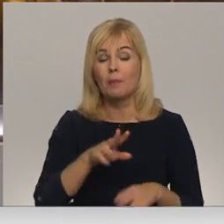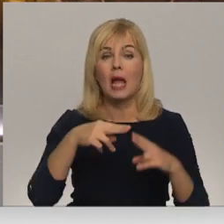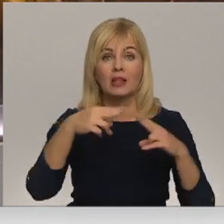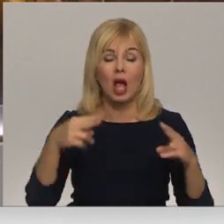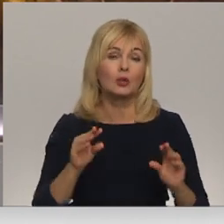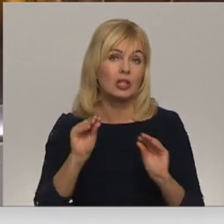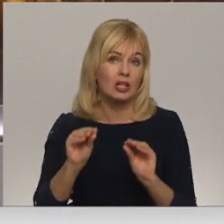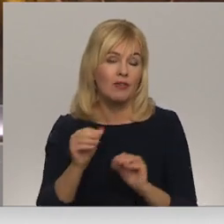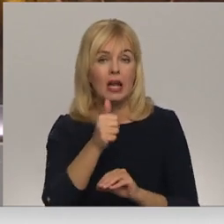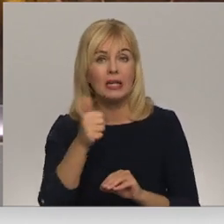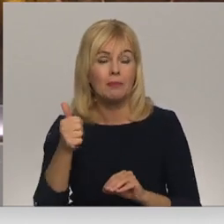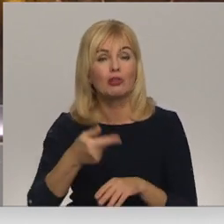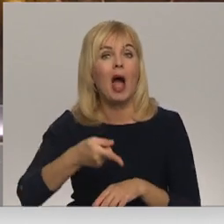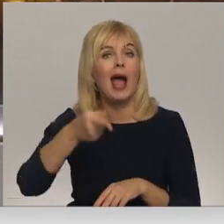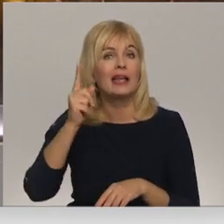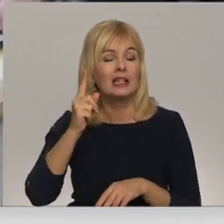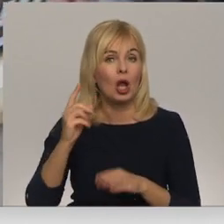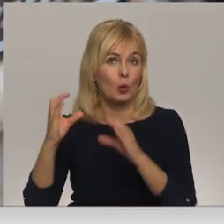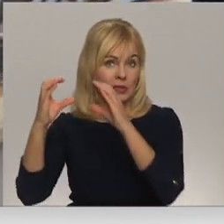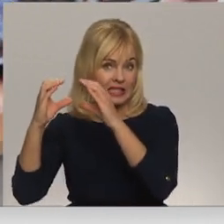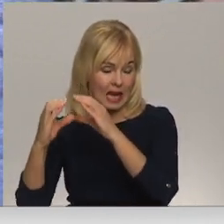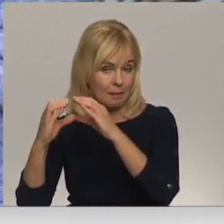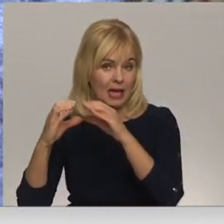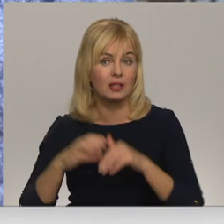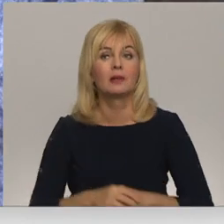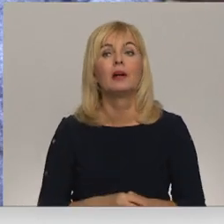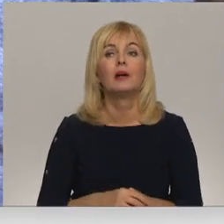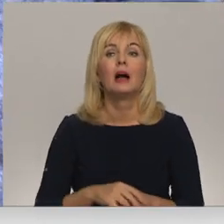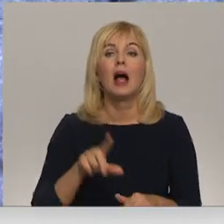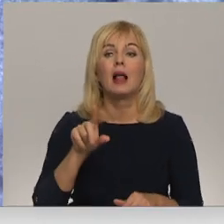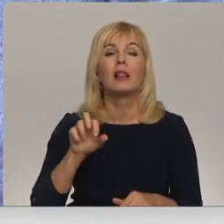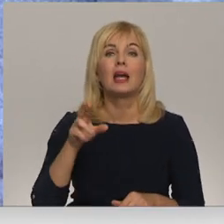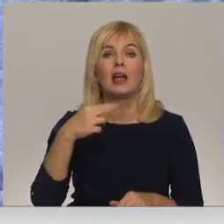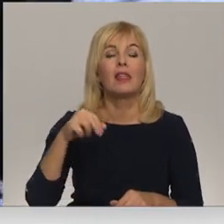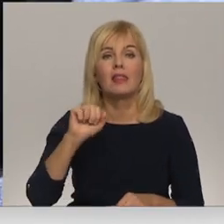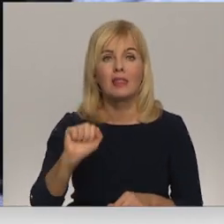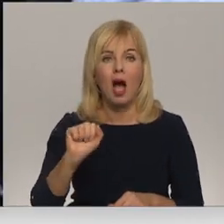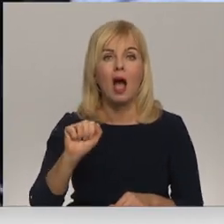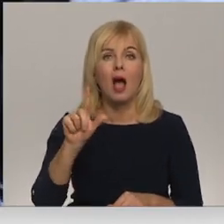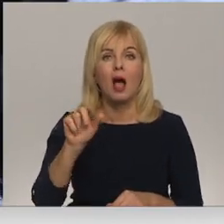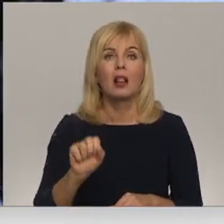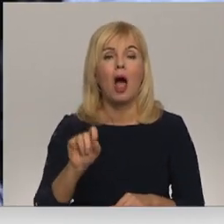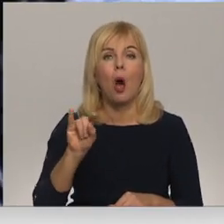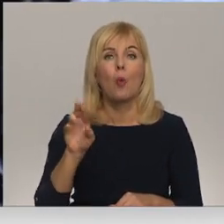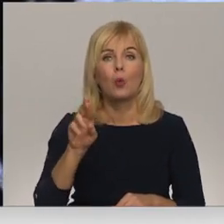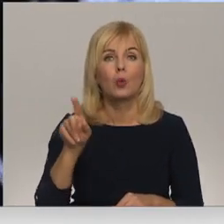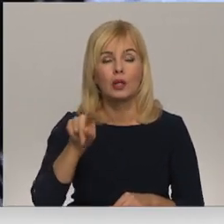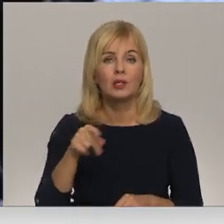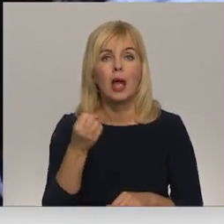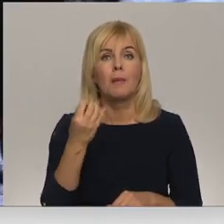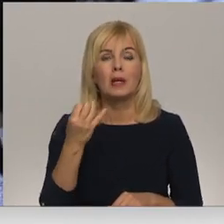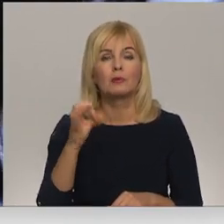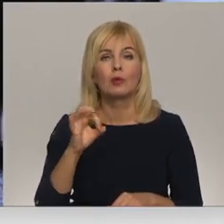izvietotas pat īpašas aizlieguma zīmes. Ir Linda Lauris, 1506